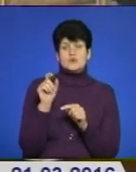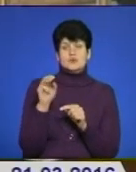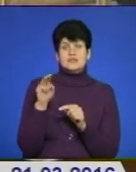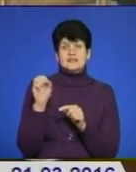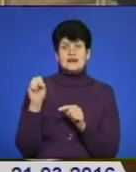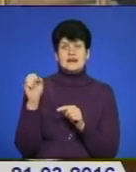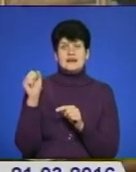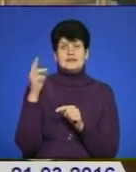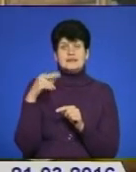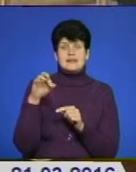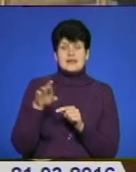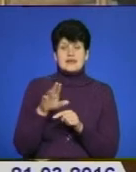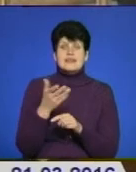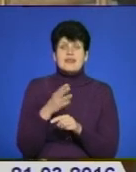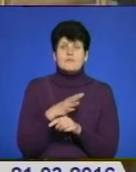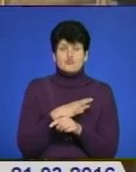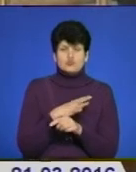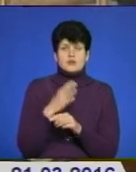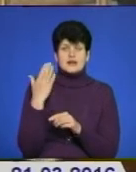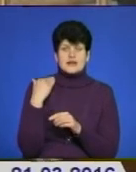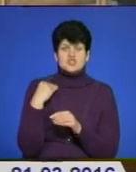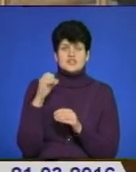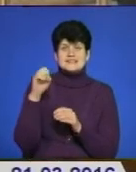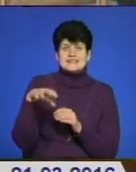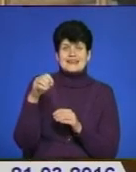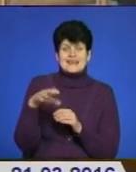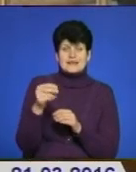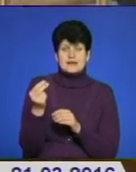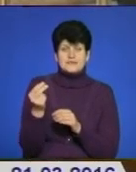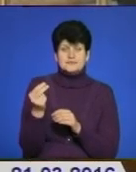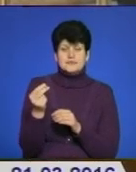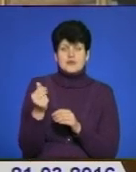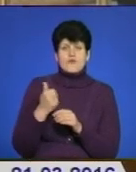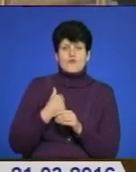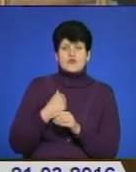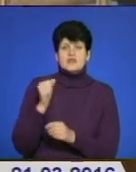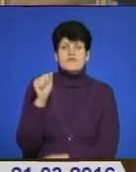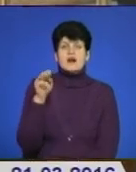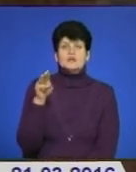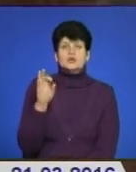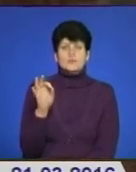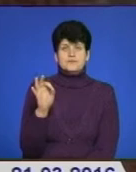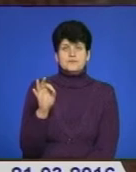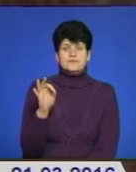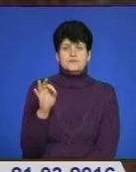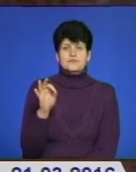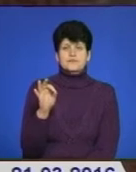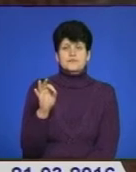де стояла скринька для воїнів АТО, які